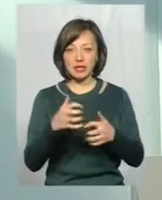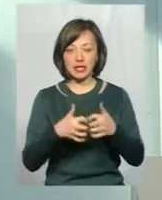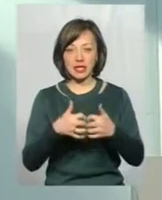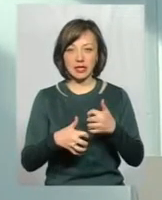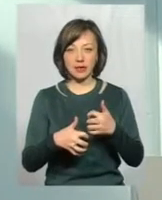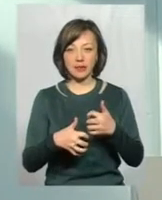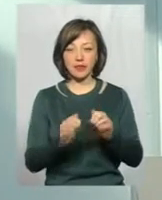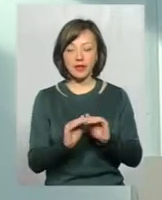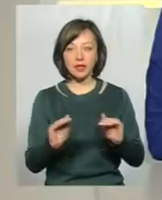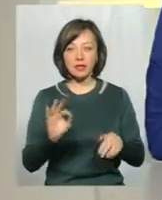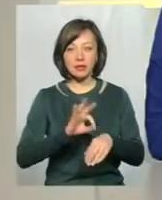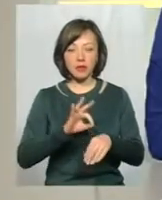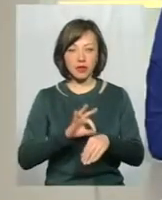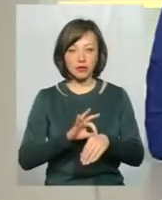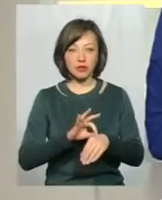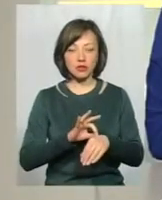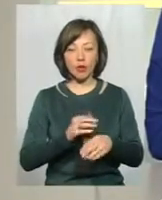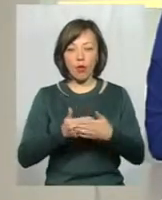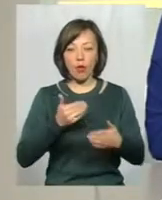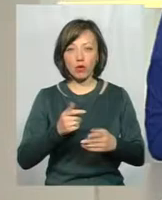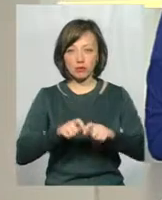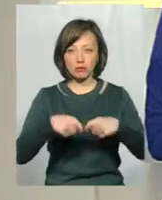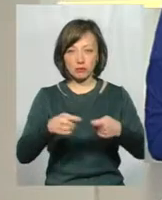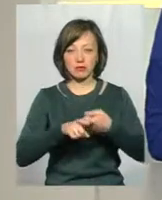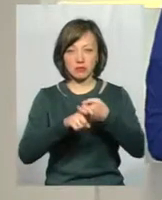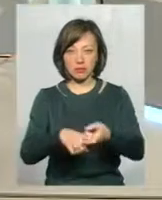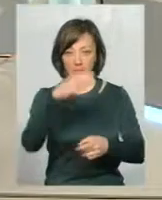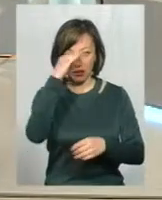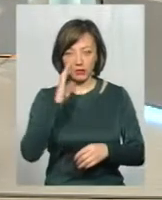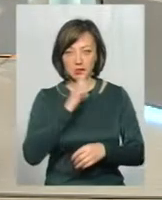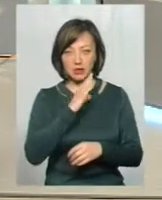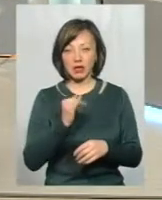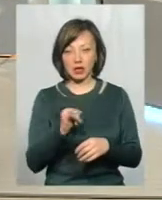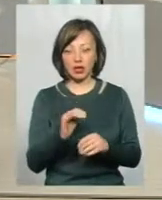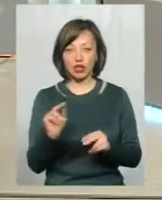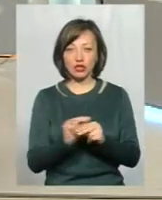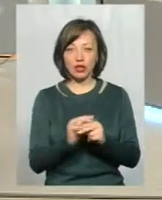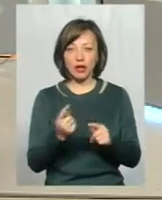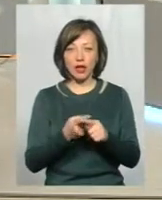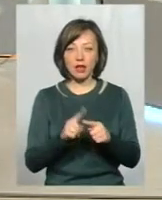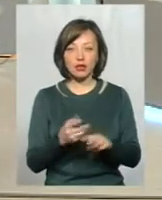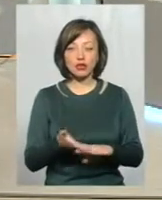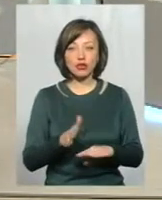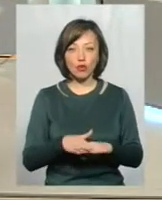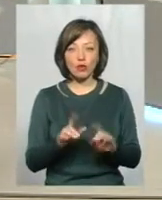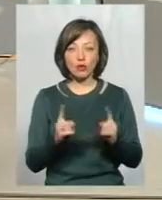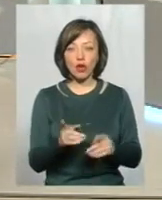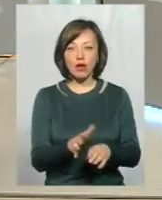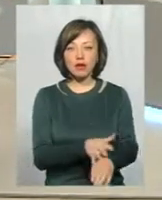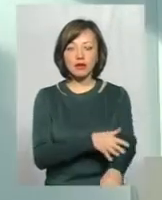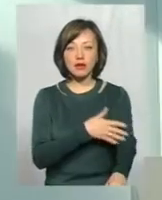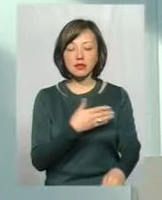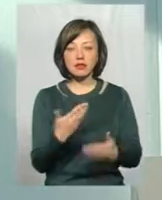дітей, заболівших от родителей заразившихся. і, звісно, лікування це, во-первых, дуже важливе, тому що дліться